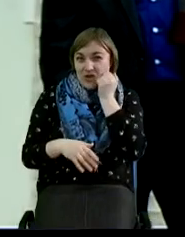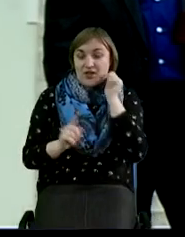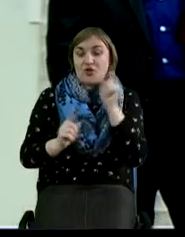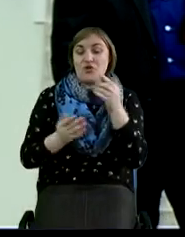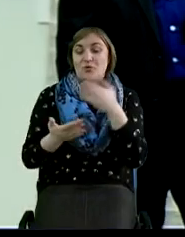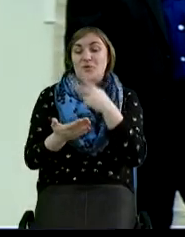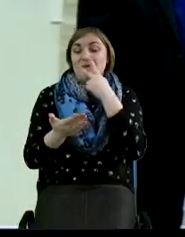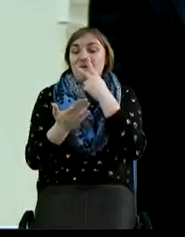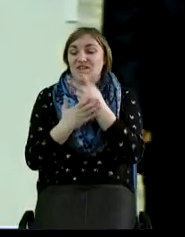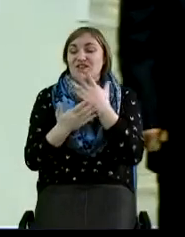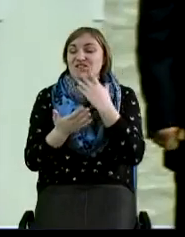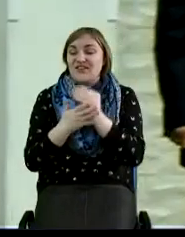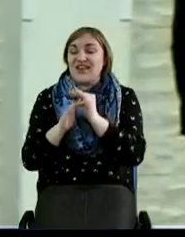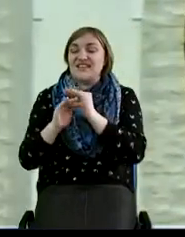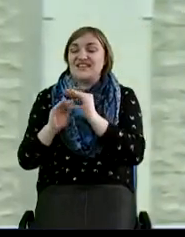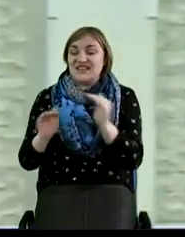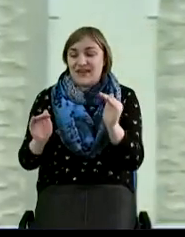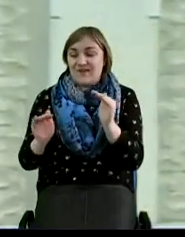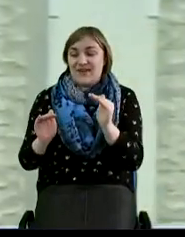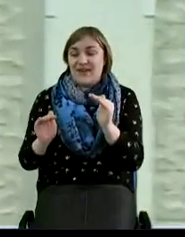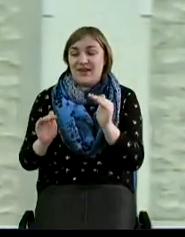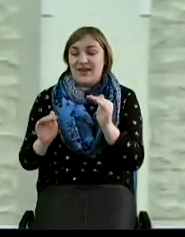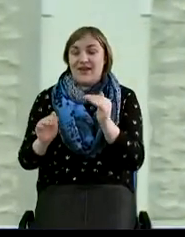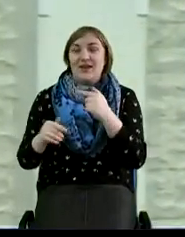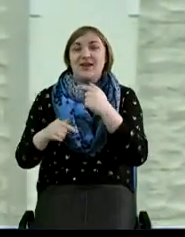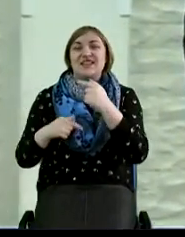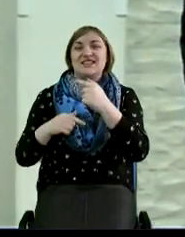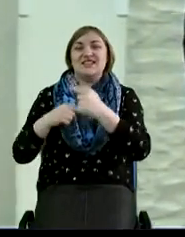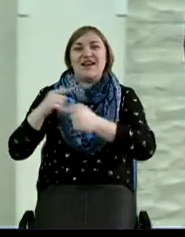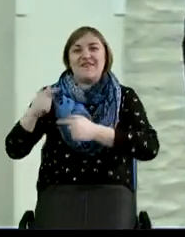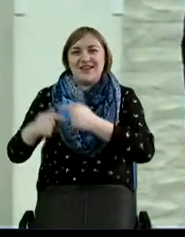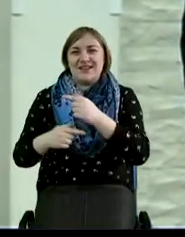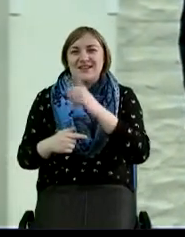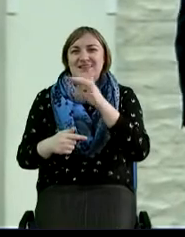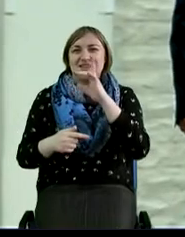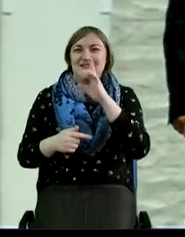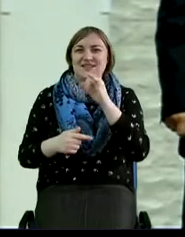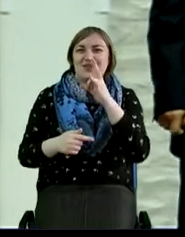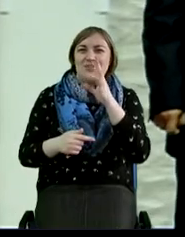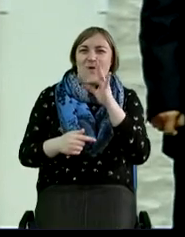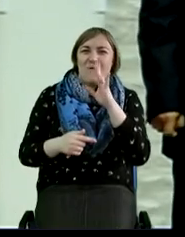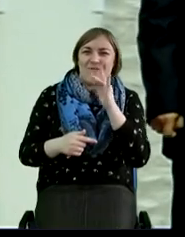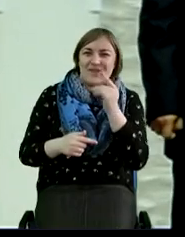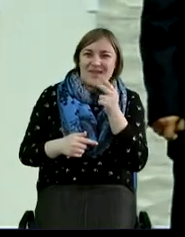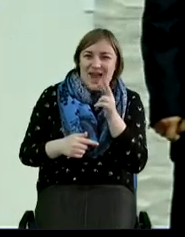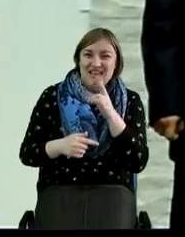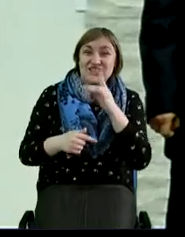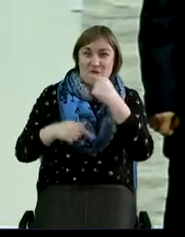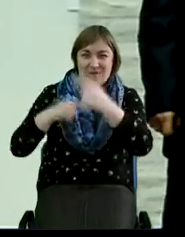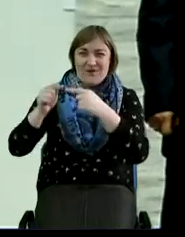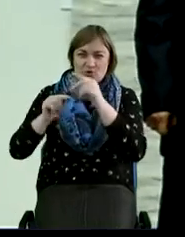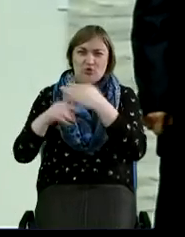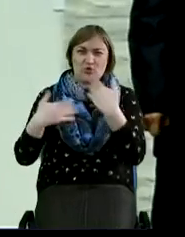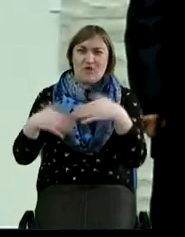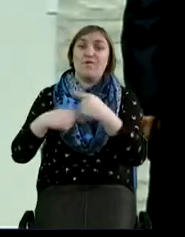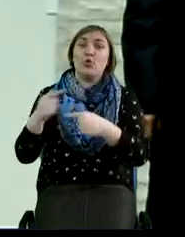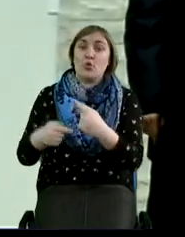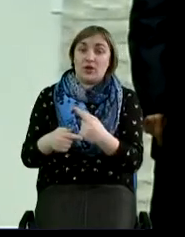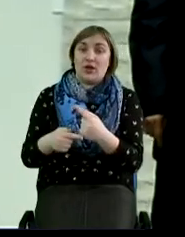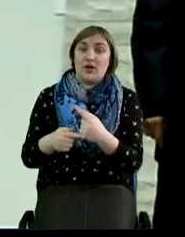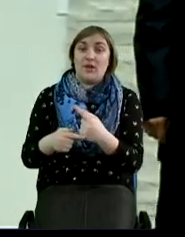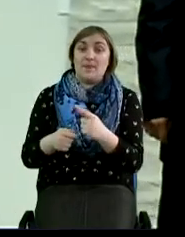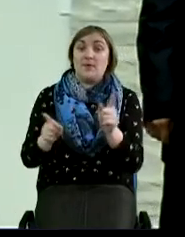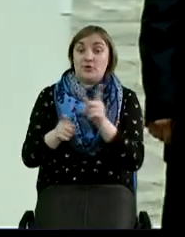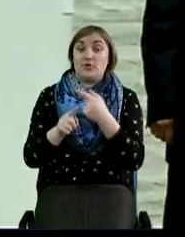сыновья, чтобы увидеть сыновей, сыновья сыновей. И чтобы другая часть также стиха исполнилась